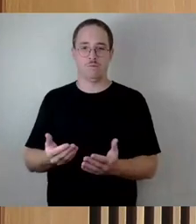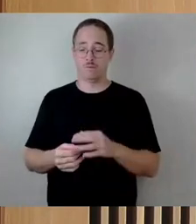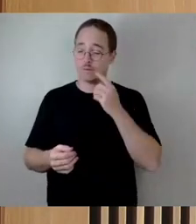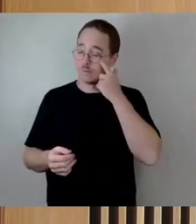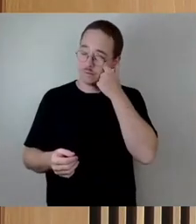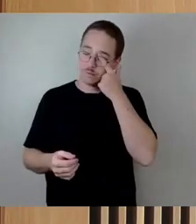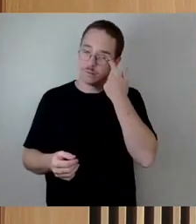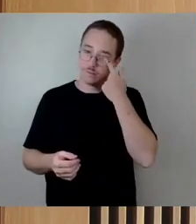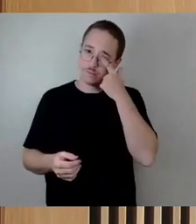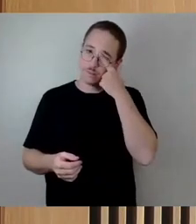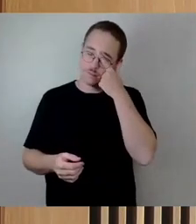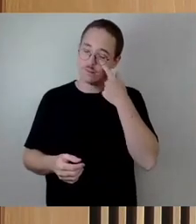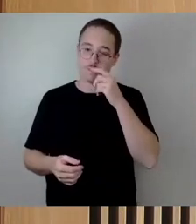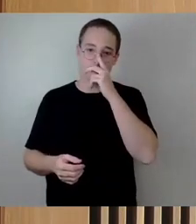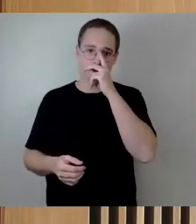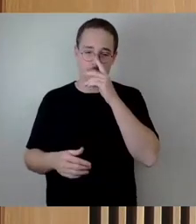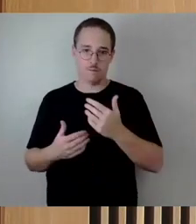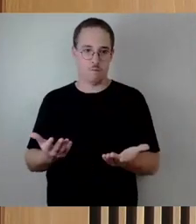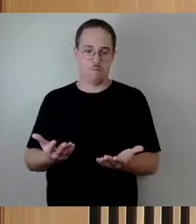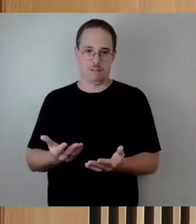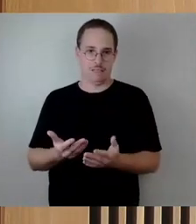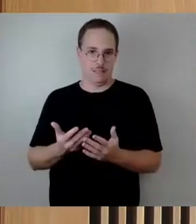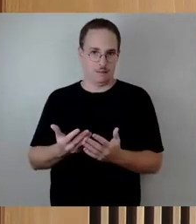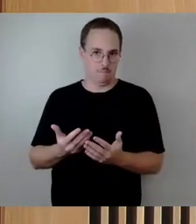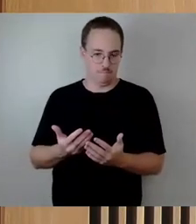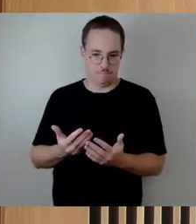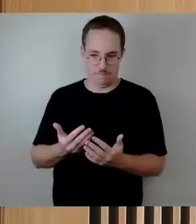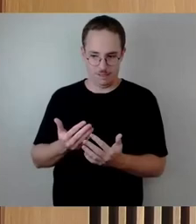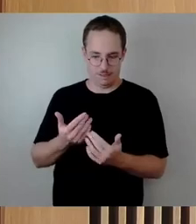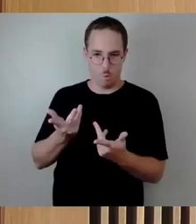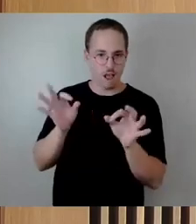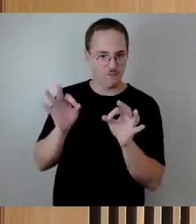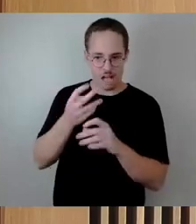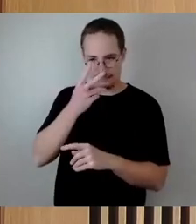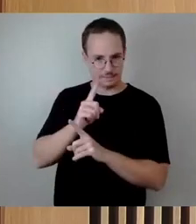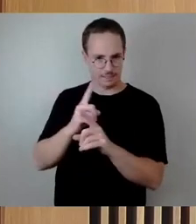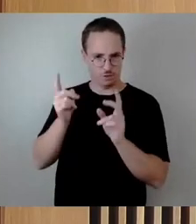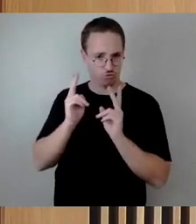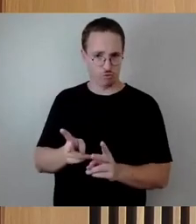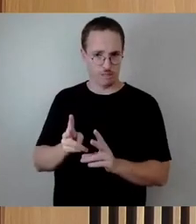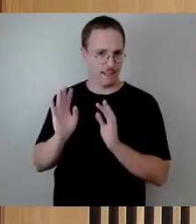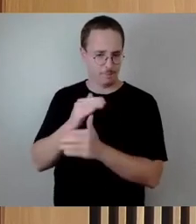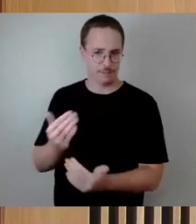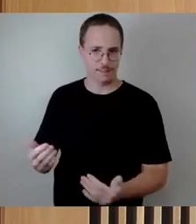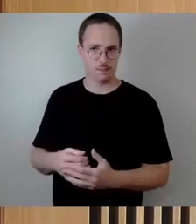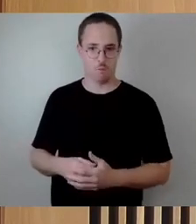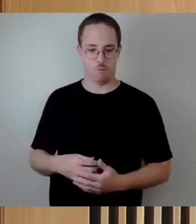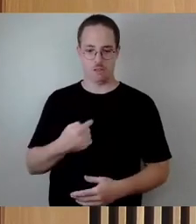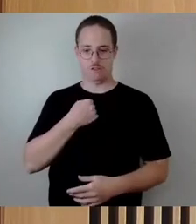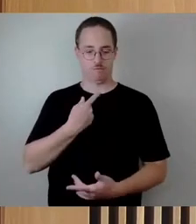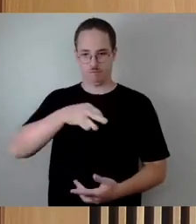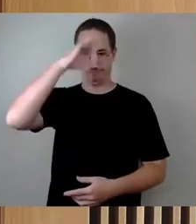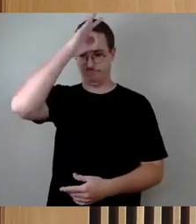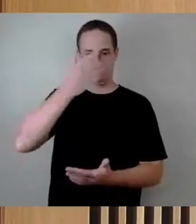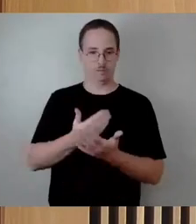es so gewesen wäre. Wir als Laien können das überhaupt nie einschätzen. Wir sind da als Stadtrat natürlich komplett darauf angewiesen, dass Sie das